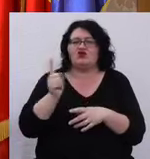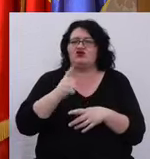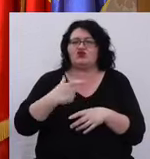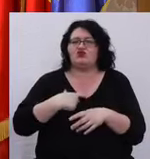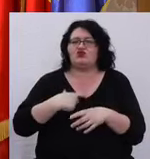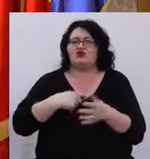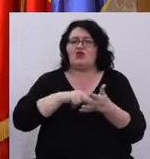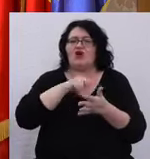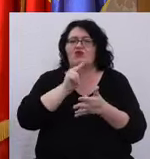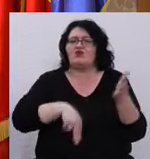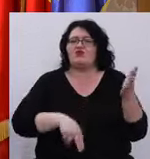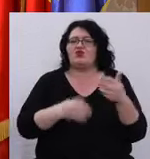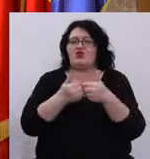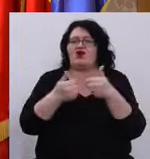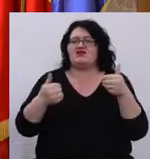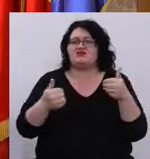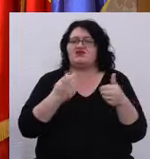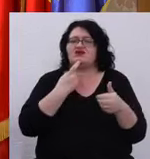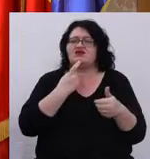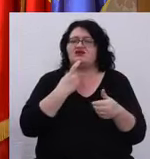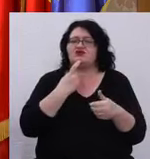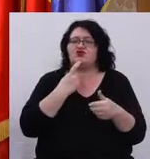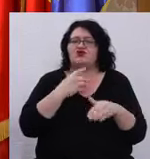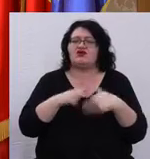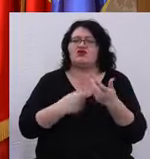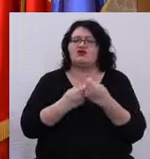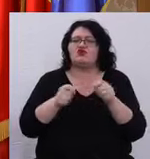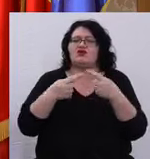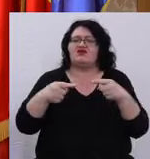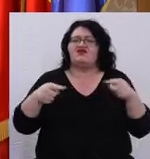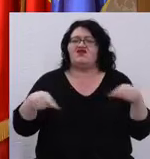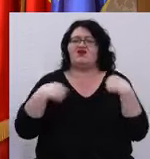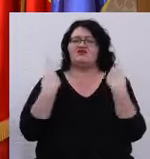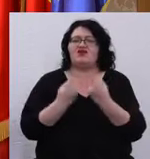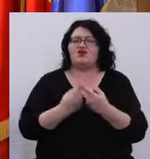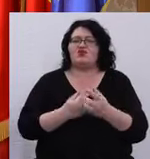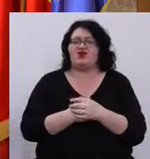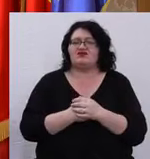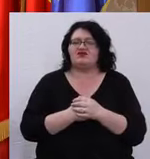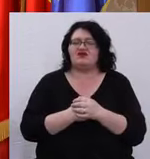nu ne putem lăsa dezbinați în Timișoara, dincolo de toate diferențele noastre.